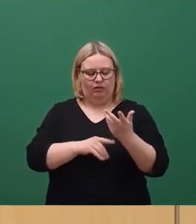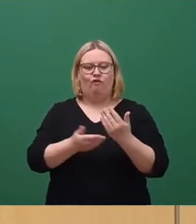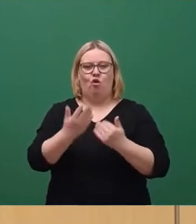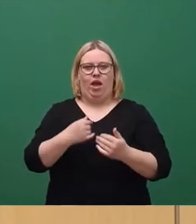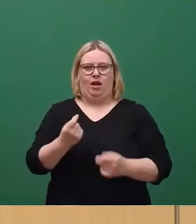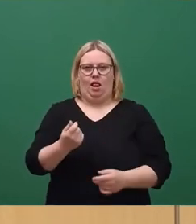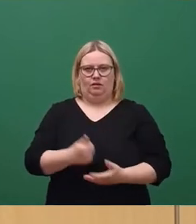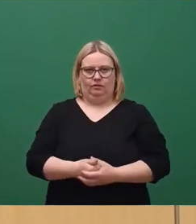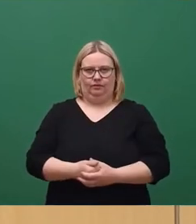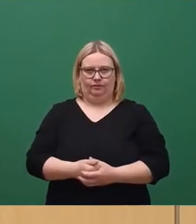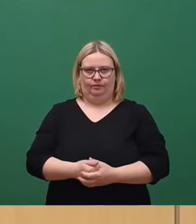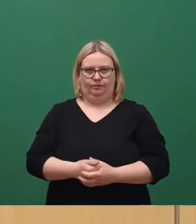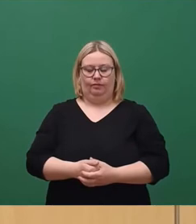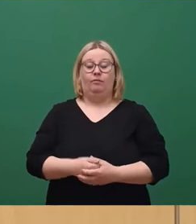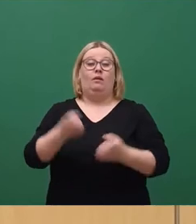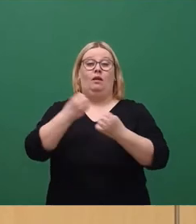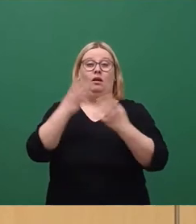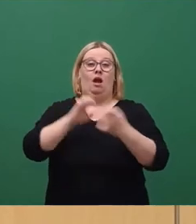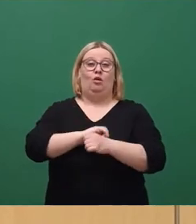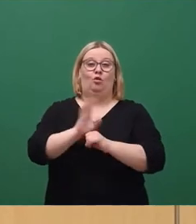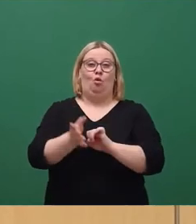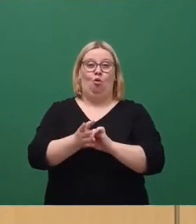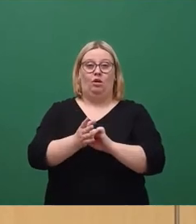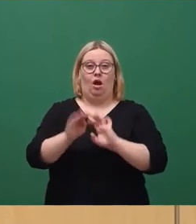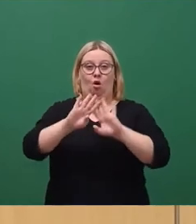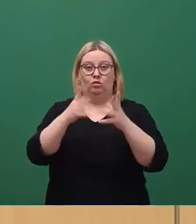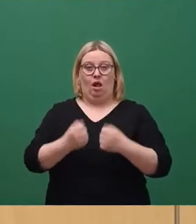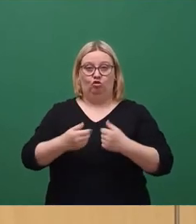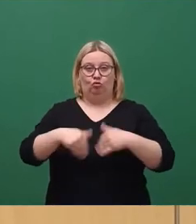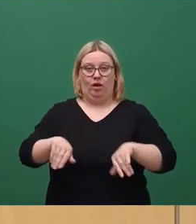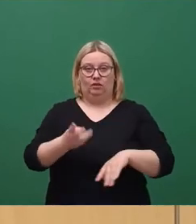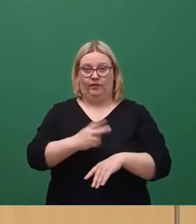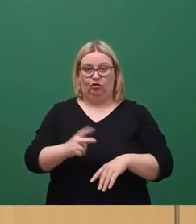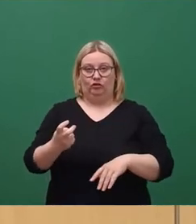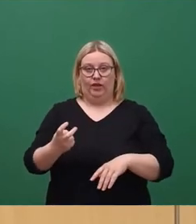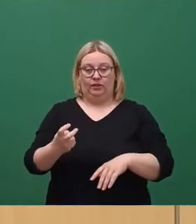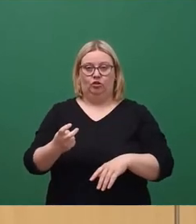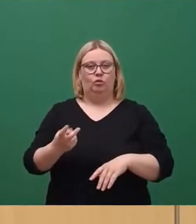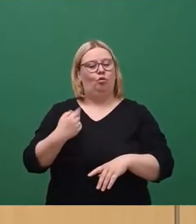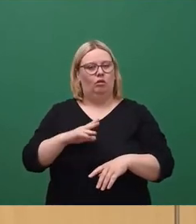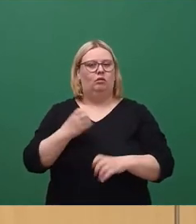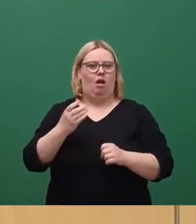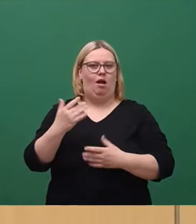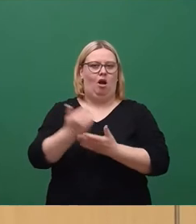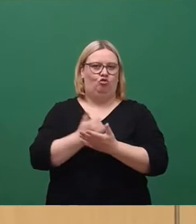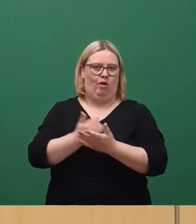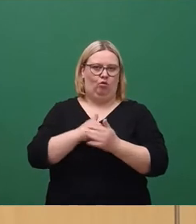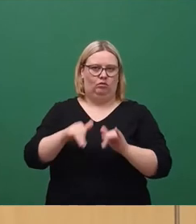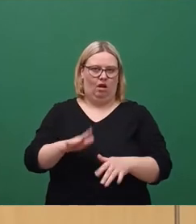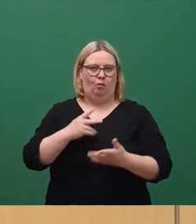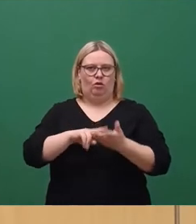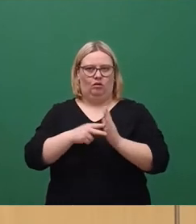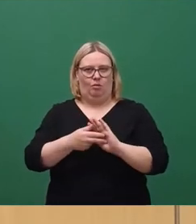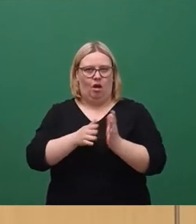Natürlich hat die Corona-bedingte Haushaltssperre in 2020 einen wesentlichen Anteil an der Einsparung von geplanten Ausgaben,